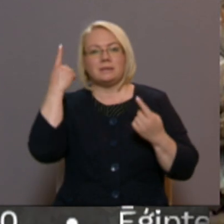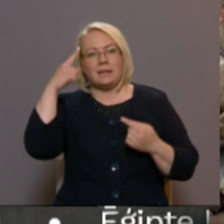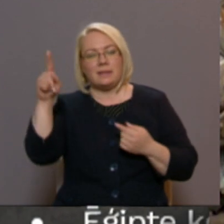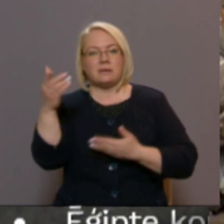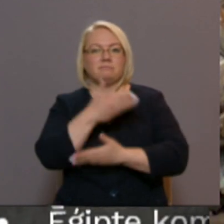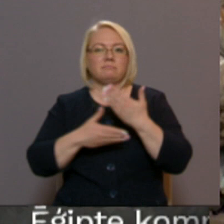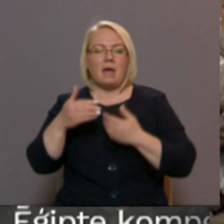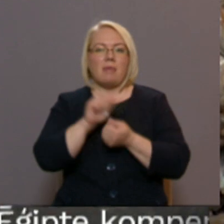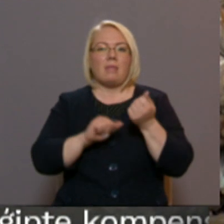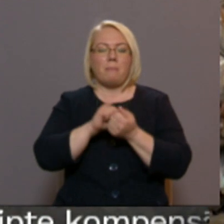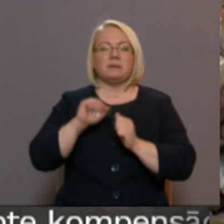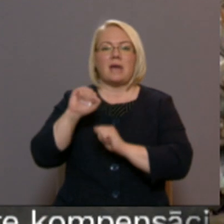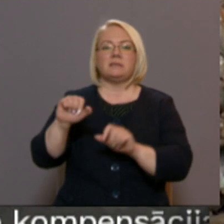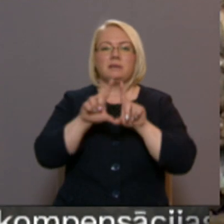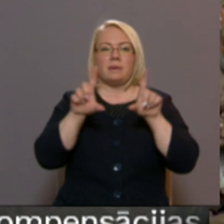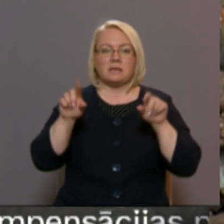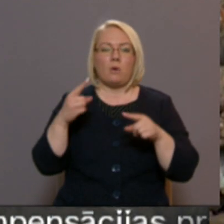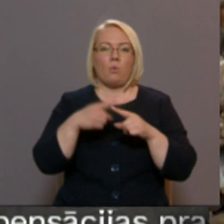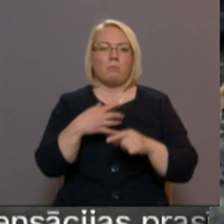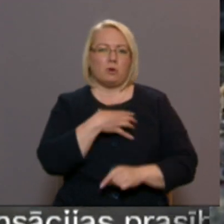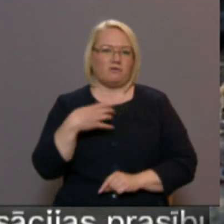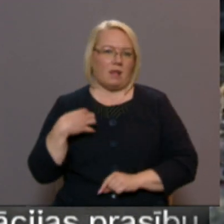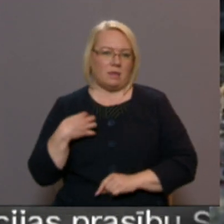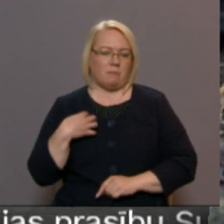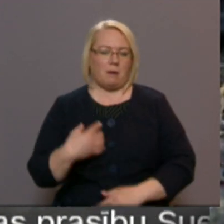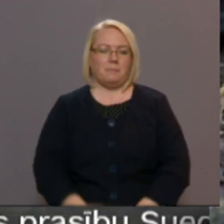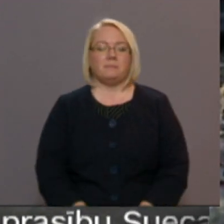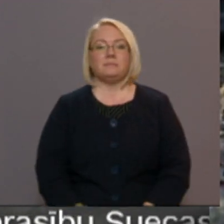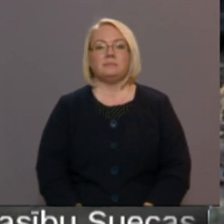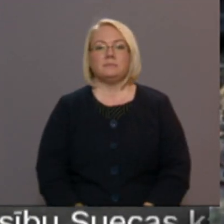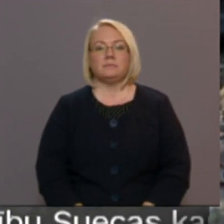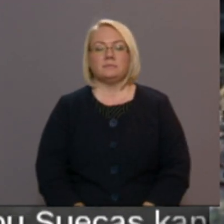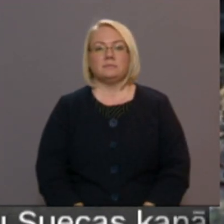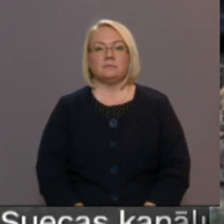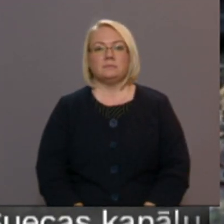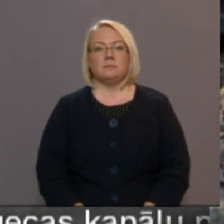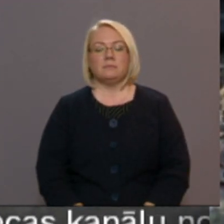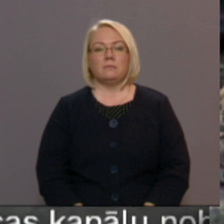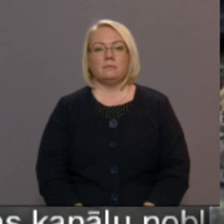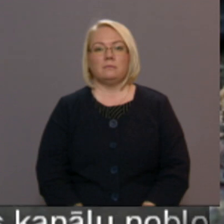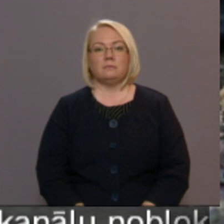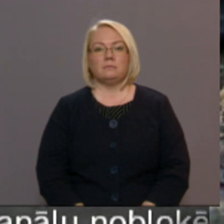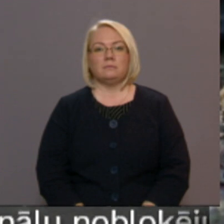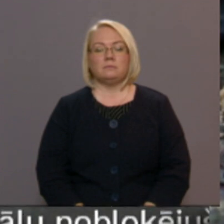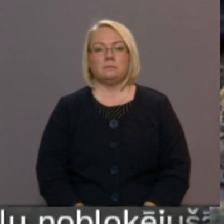ar dabas aizsardzības iestādēm un pašvaldībām. Ausmas, Prukta, Vitālijs Duda, Renoks, Latgales, regionālā televīzija.